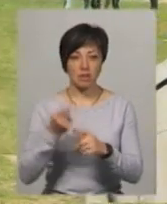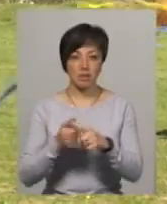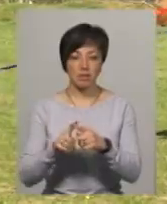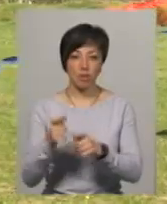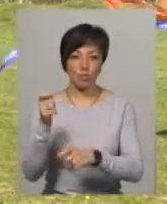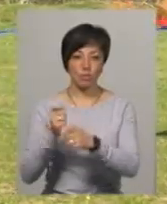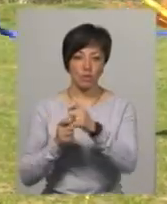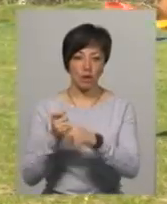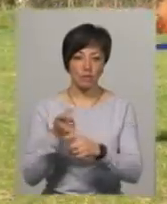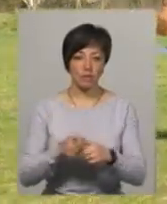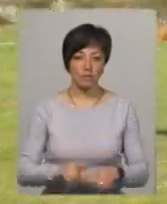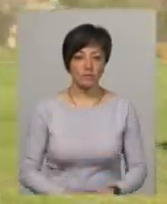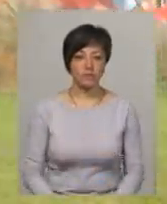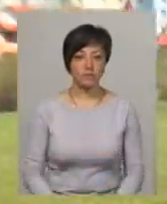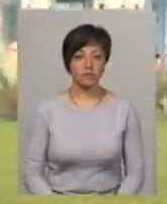запускати.